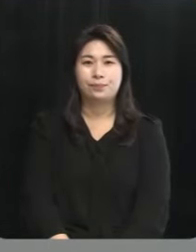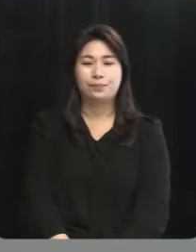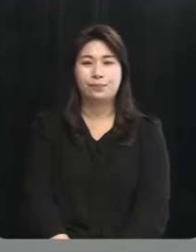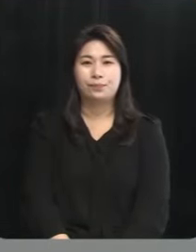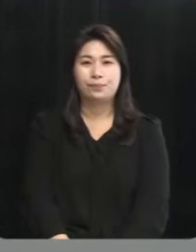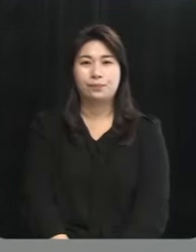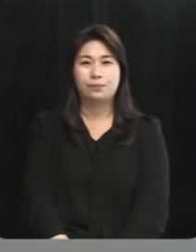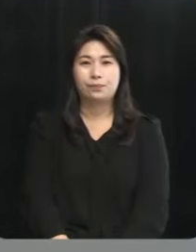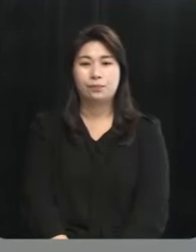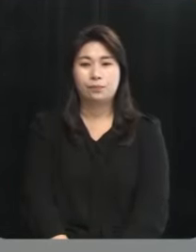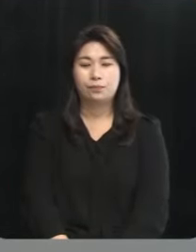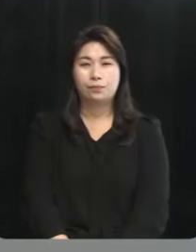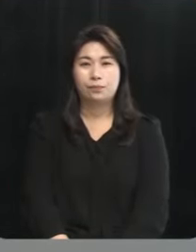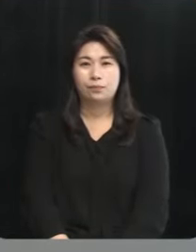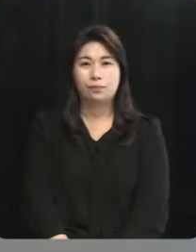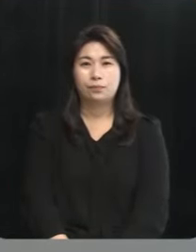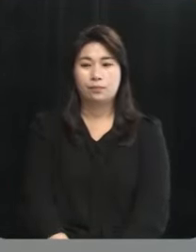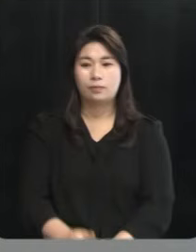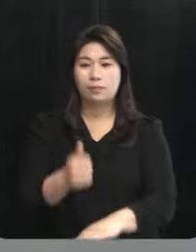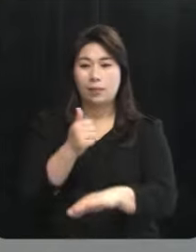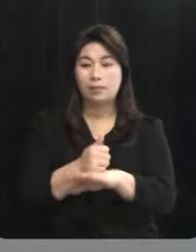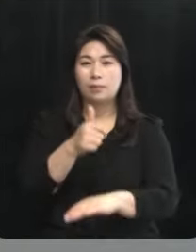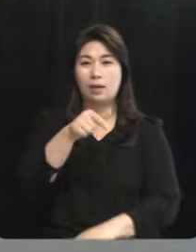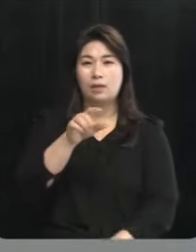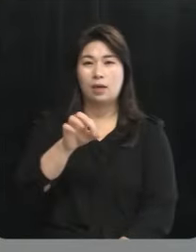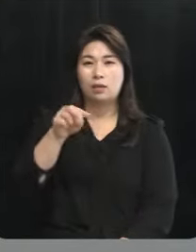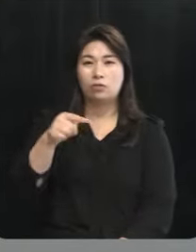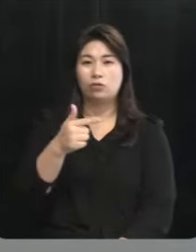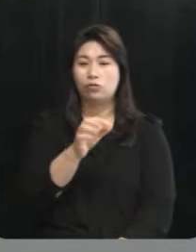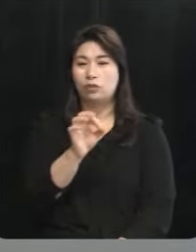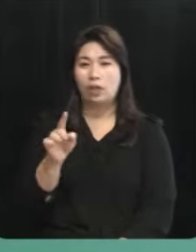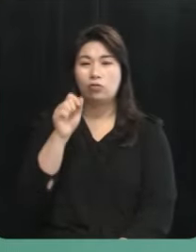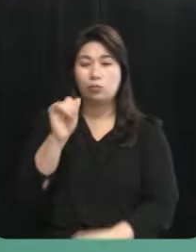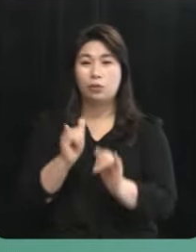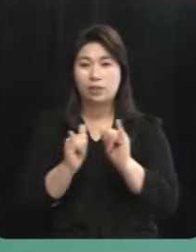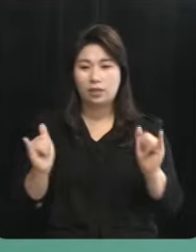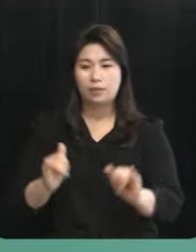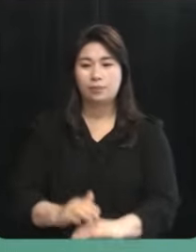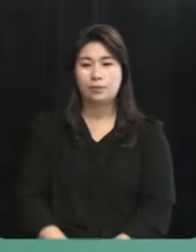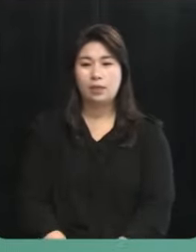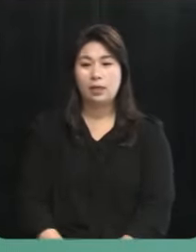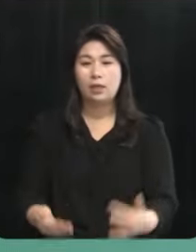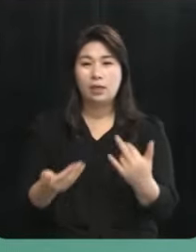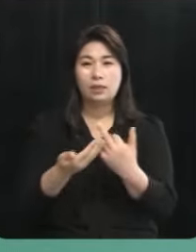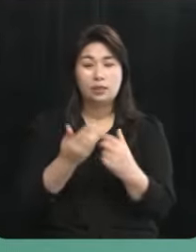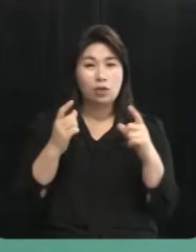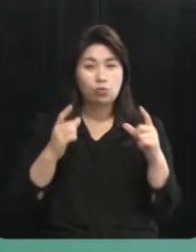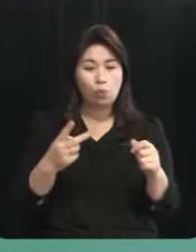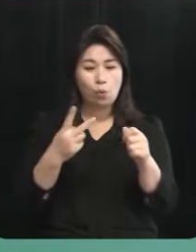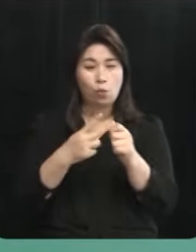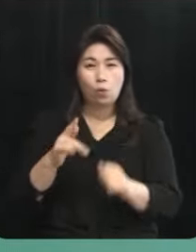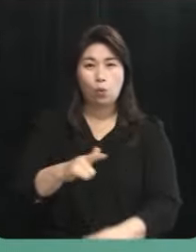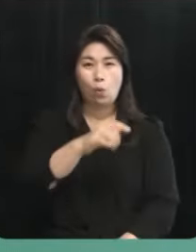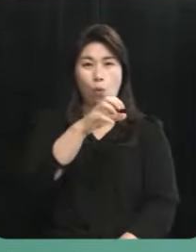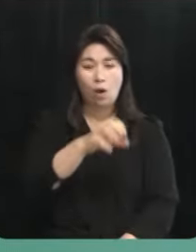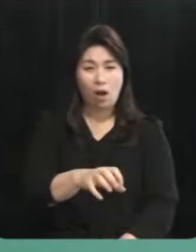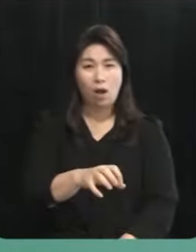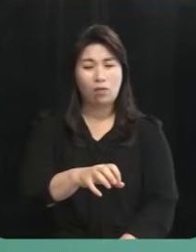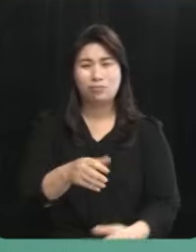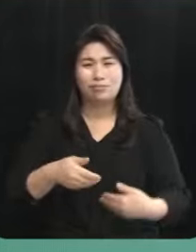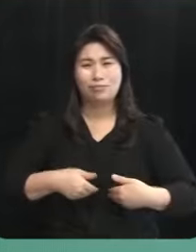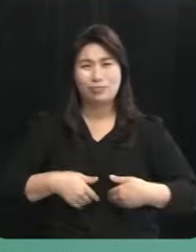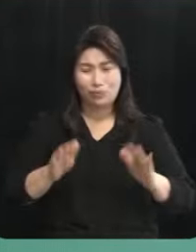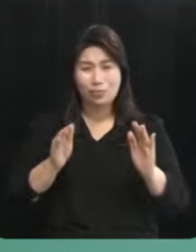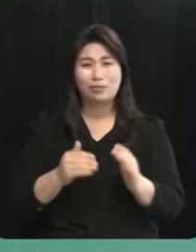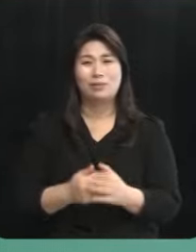끝으로 강순아 후보님 1분 시작해 주십시오 네 제주의 제2공항이 더 이상 필요